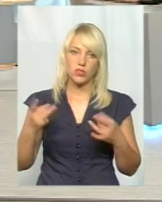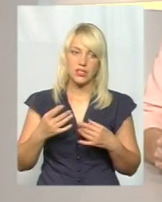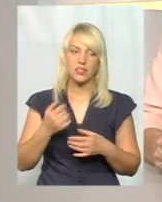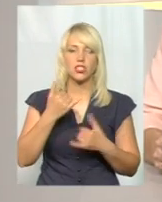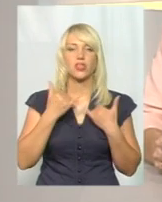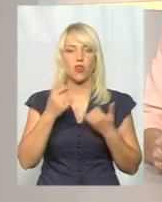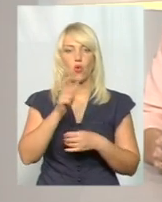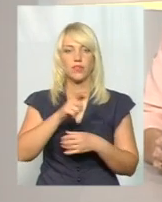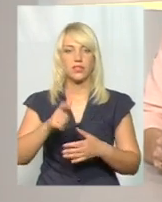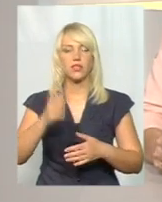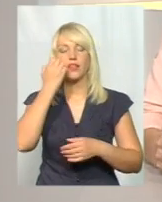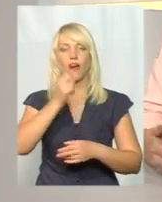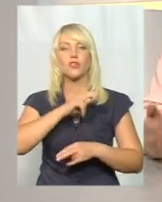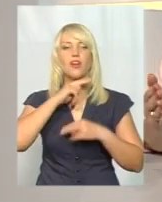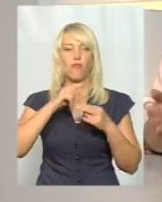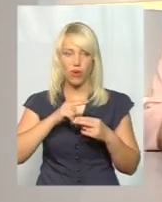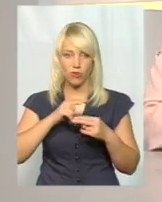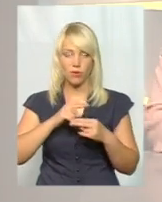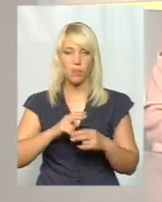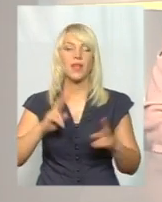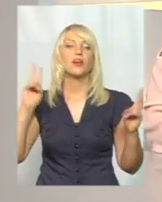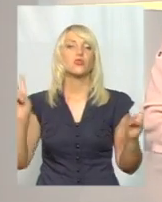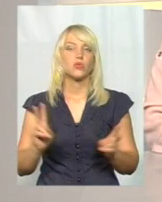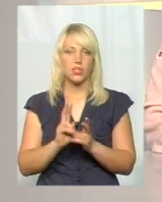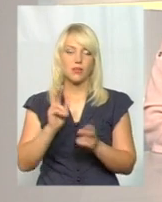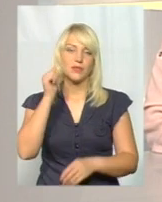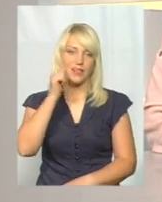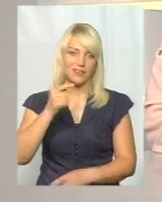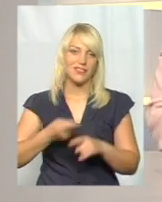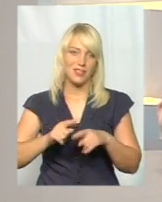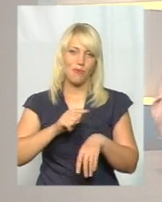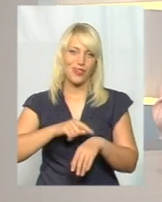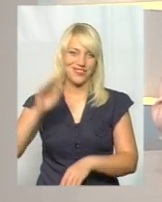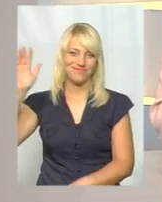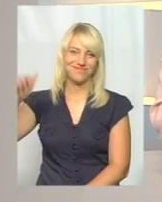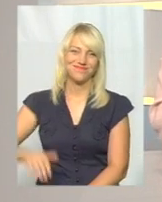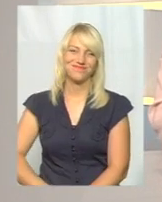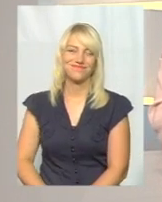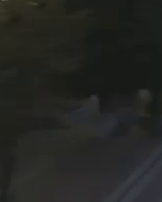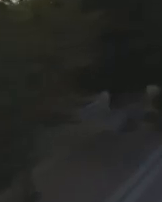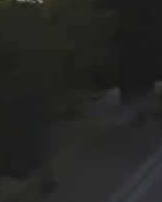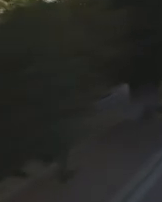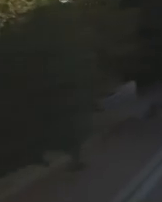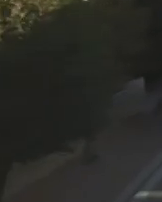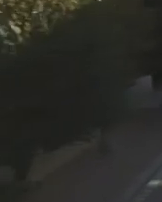Шановні глядачі, дякую вам за увагу. Зустрінемось вже завтра у цій же порі. Дякую